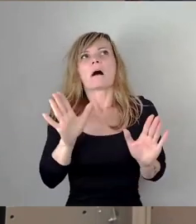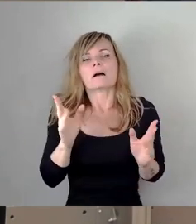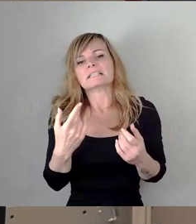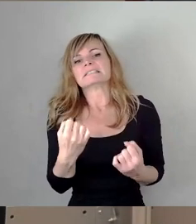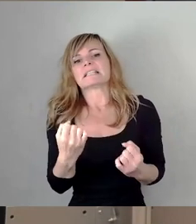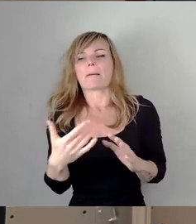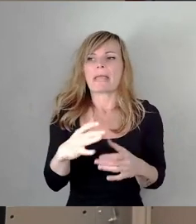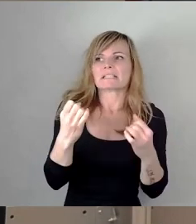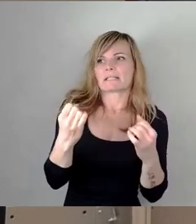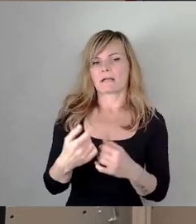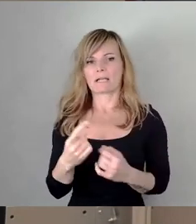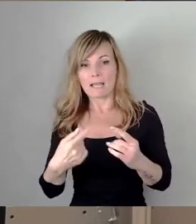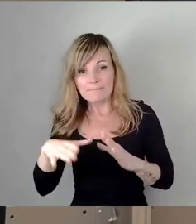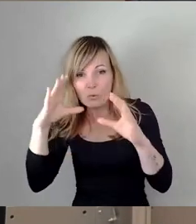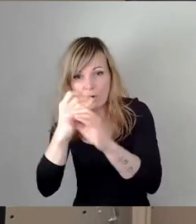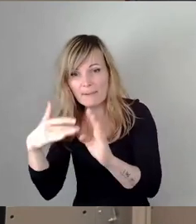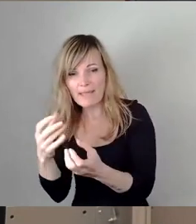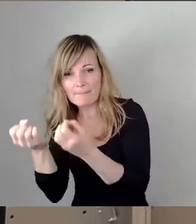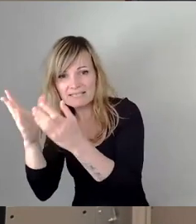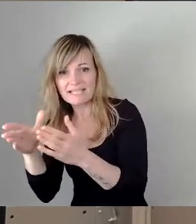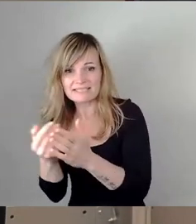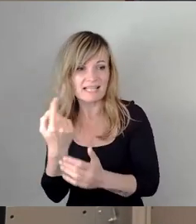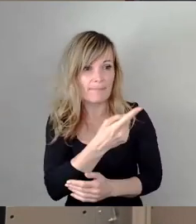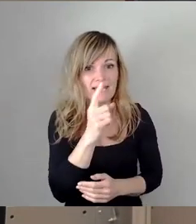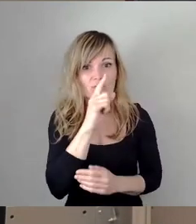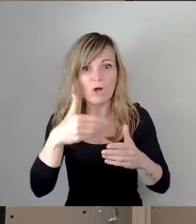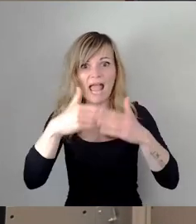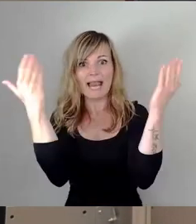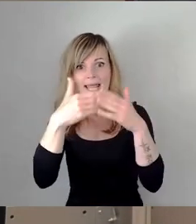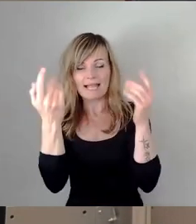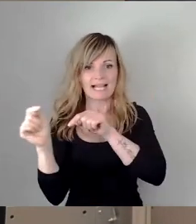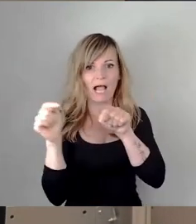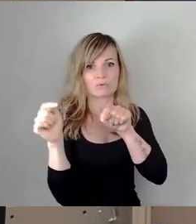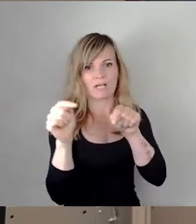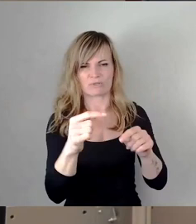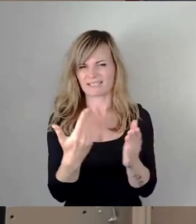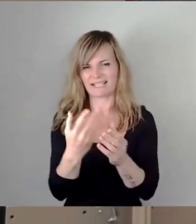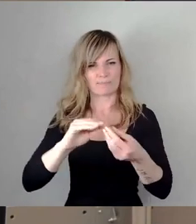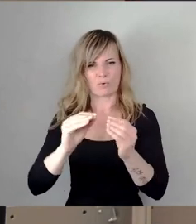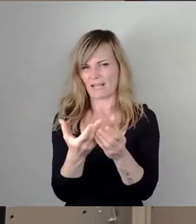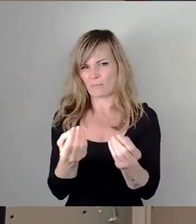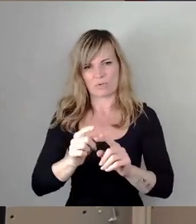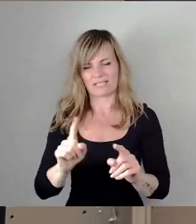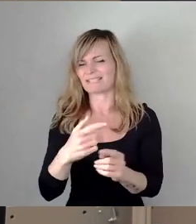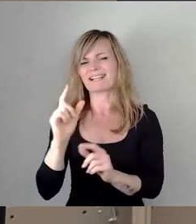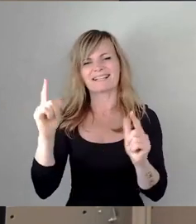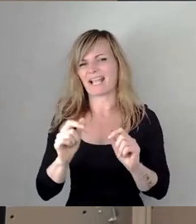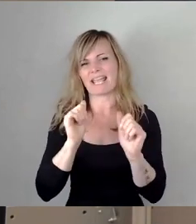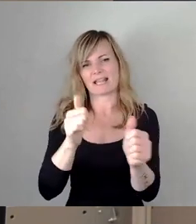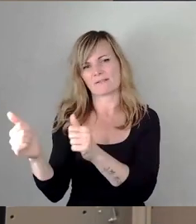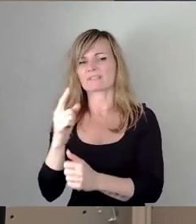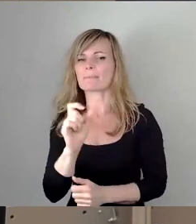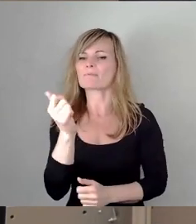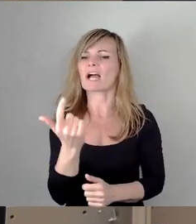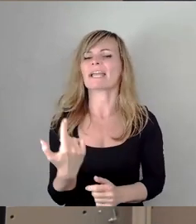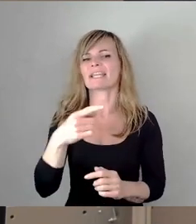Dunkeln mehr passiert, dürfen alle nur noch im Hellen raus. Das löst kein Problem, nutzt niemanden, aber macht für einige das Leben